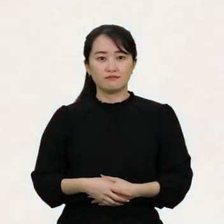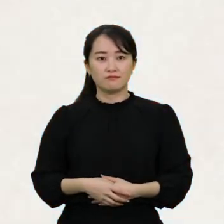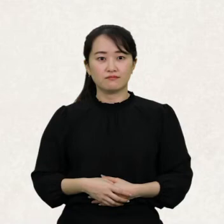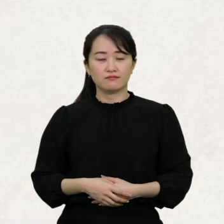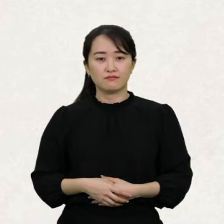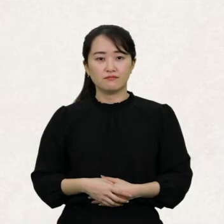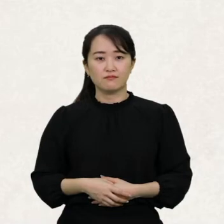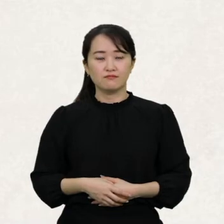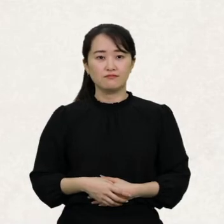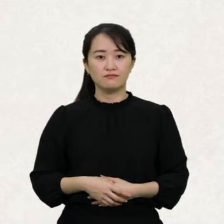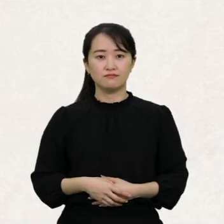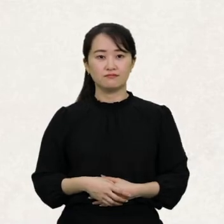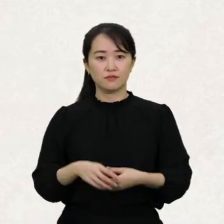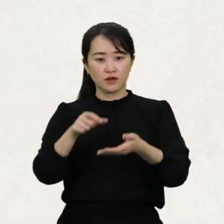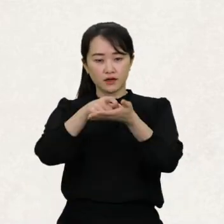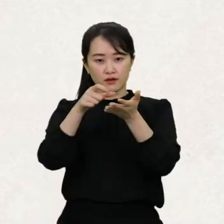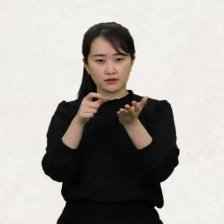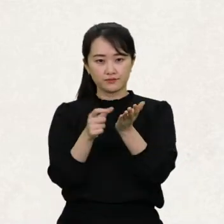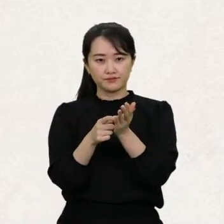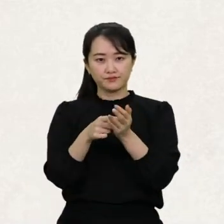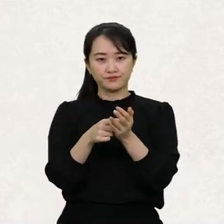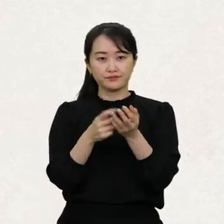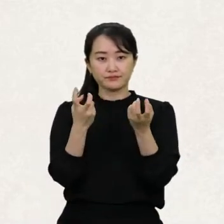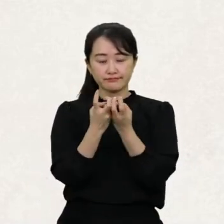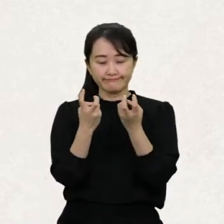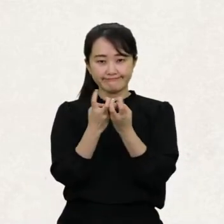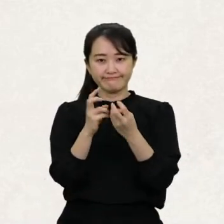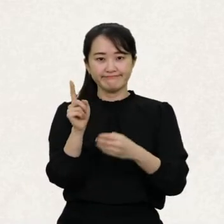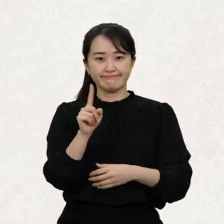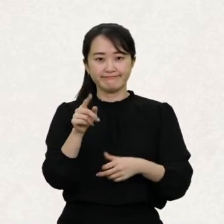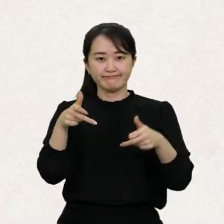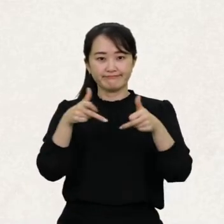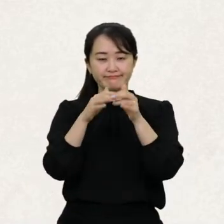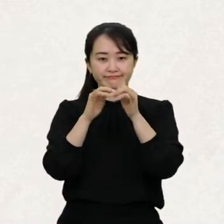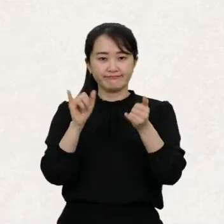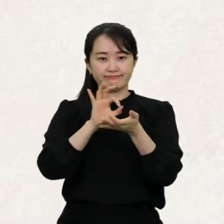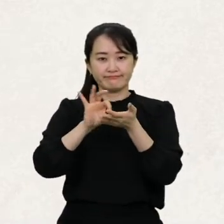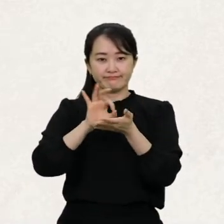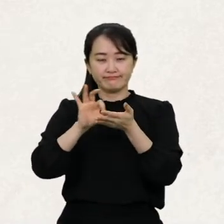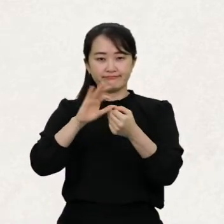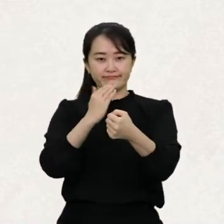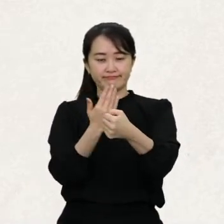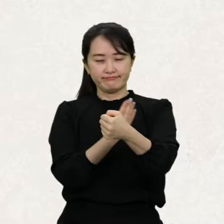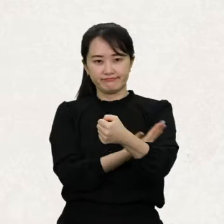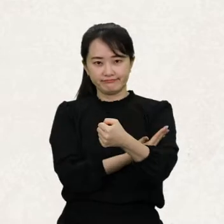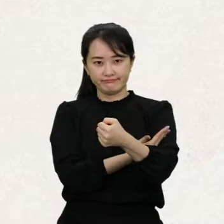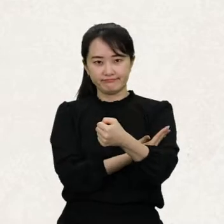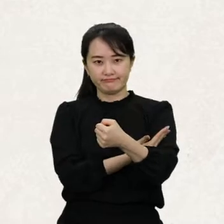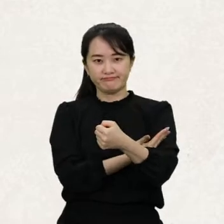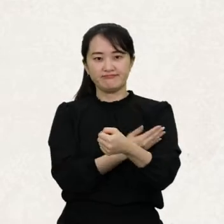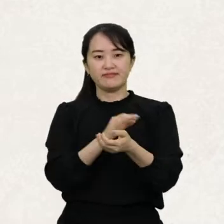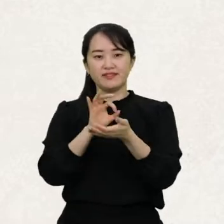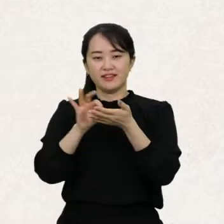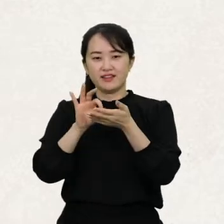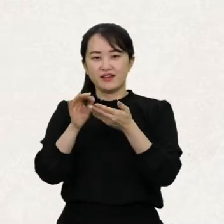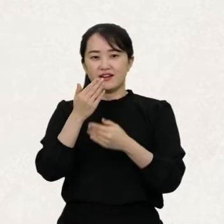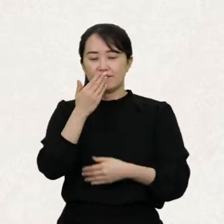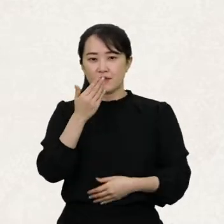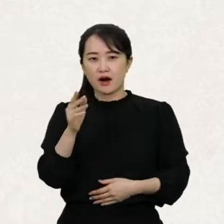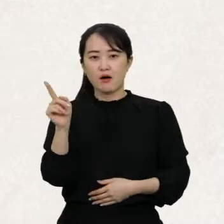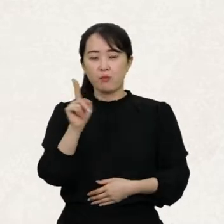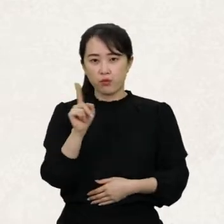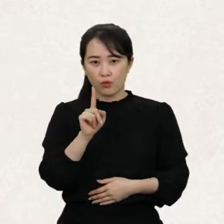여기서 말하는 적절한 조치란 장애인이 이용할 수 있는 권리와 이용 가능한 서비스가